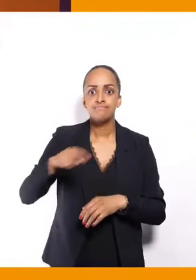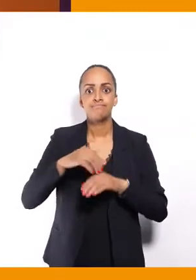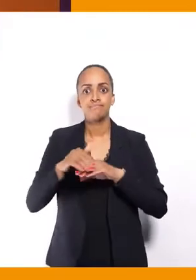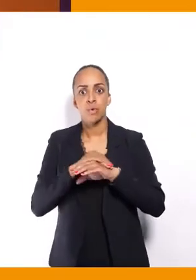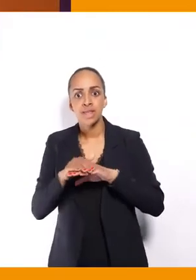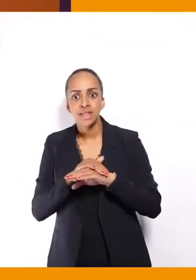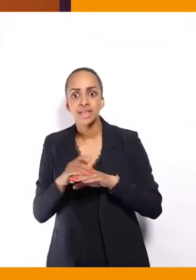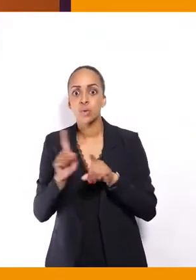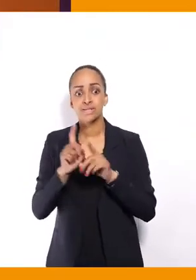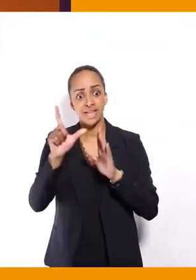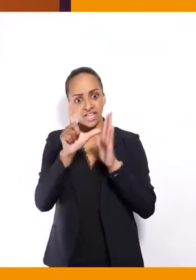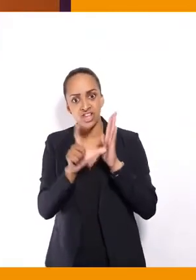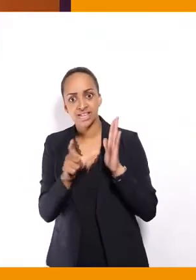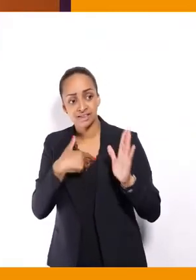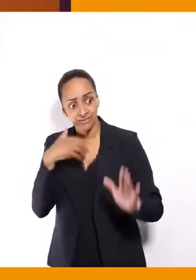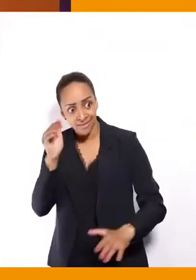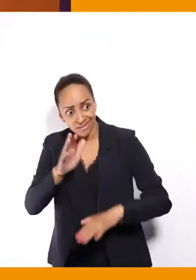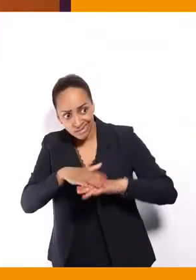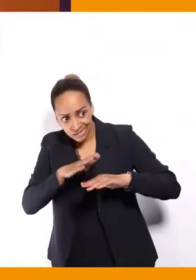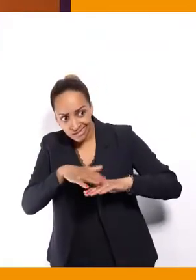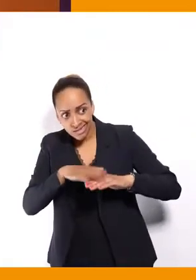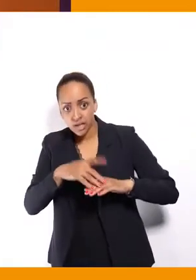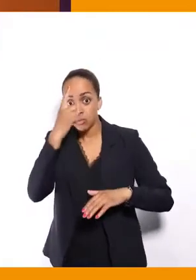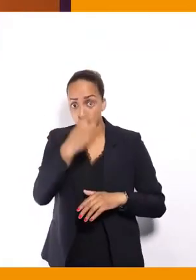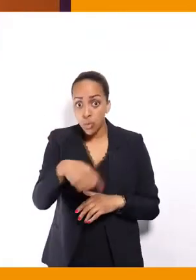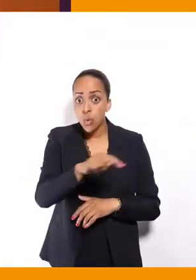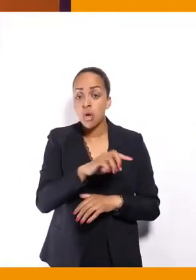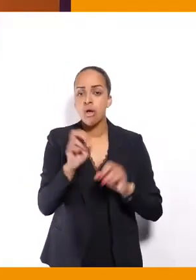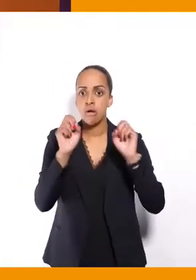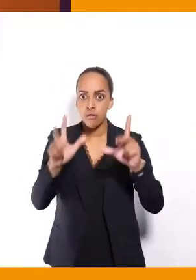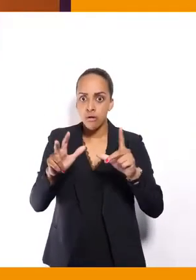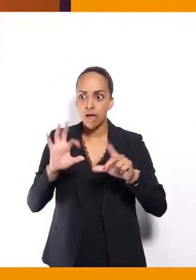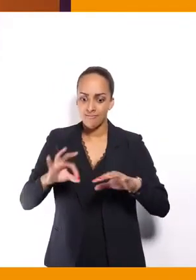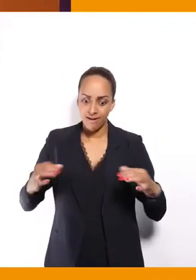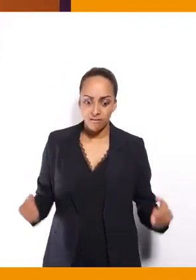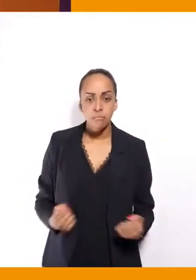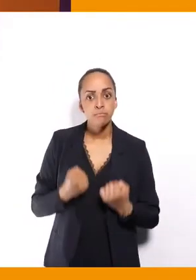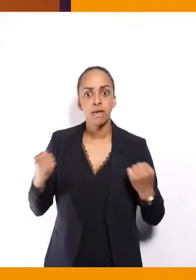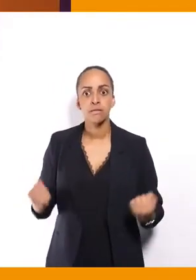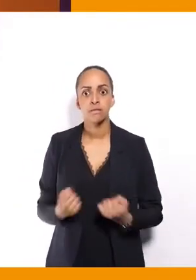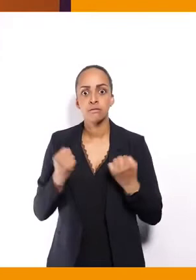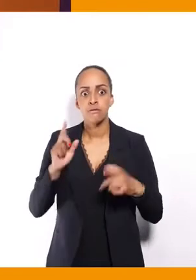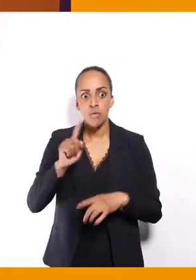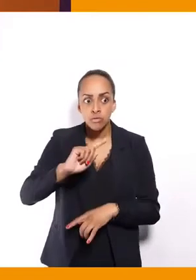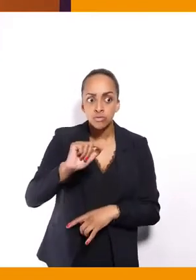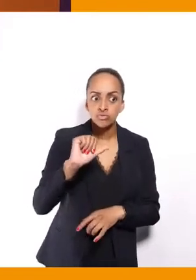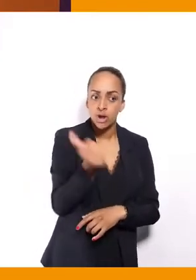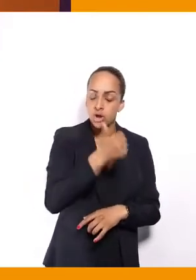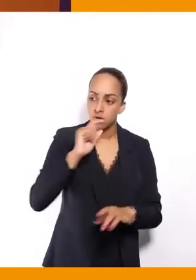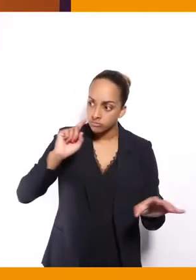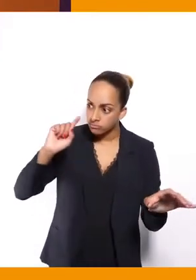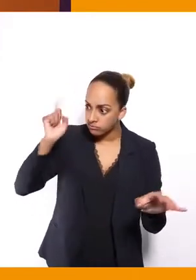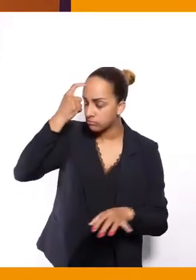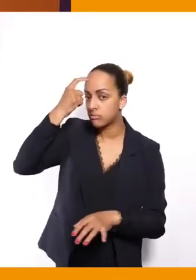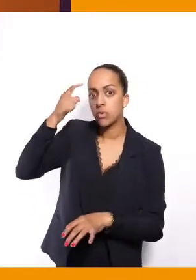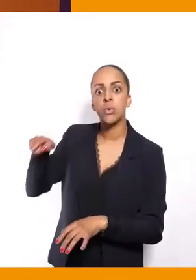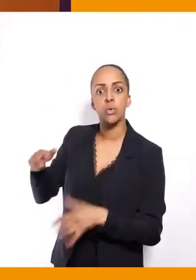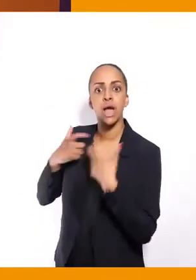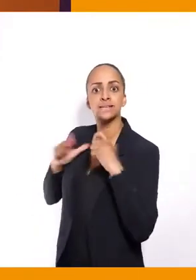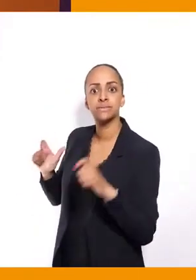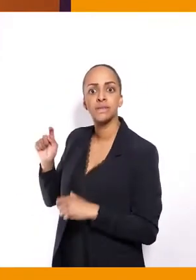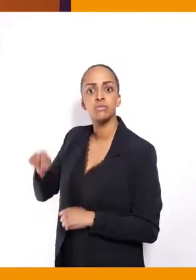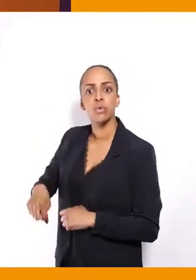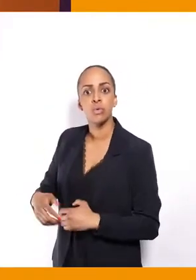législatives pour qu'ils puissent aussi, pendant leur campagne, avoir ce souci de l'accessibilité. Alors,